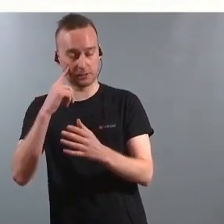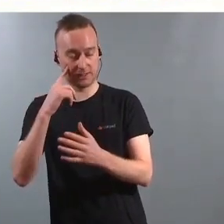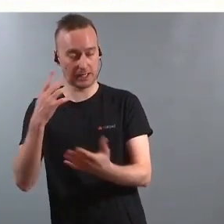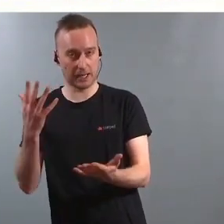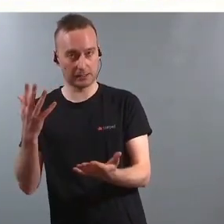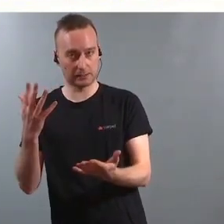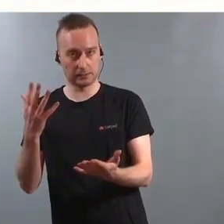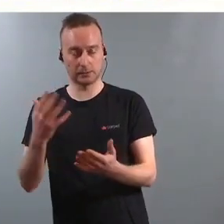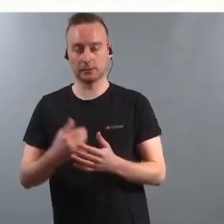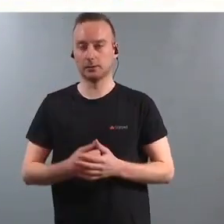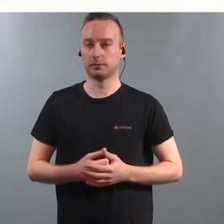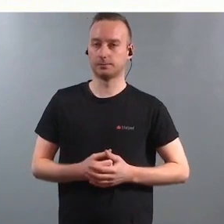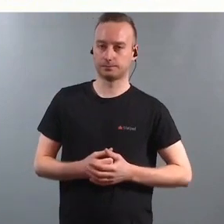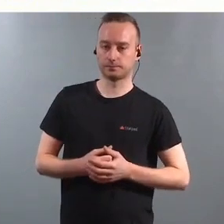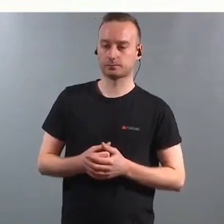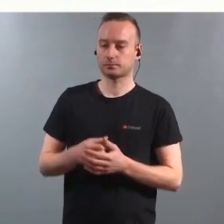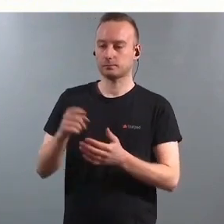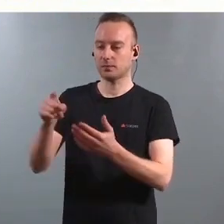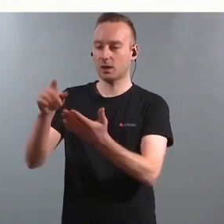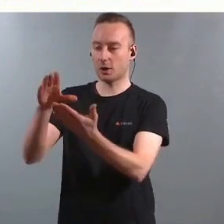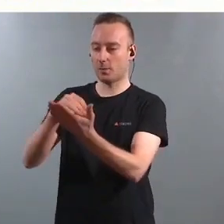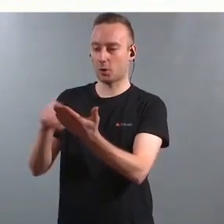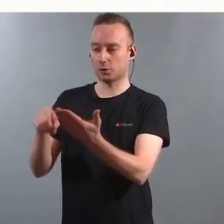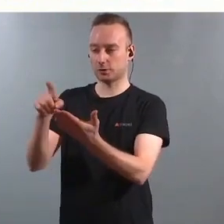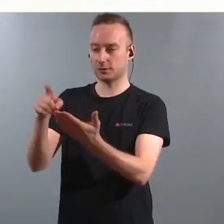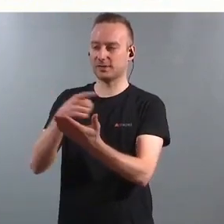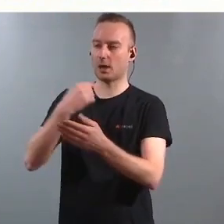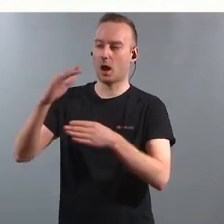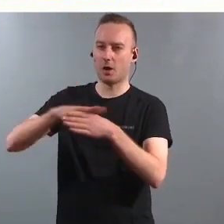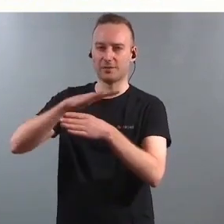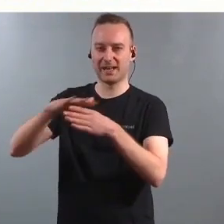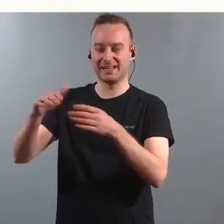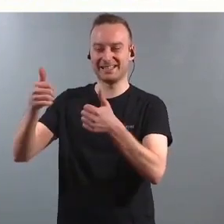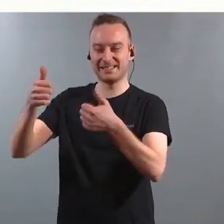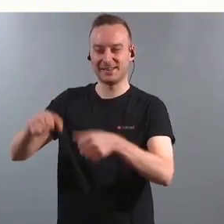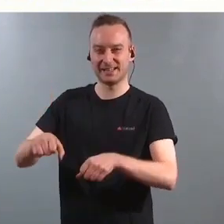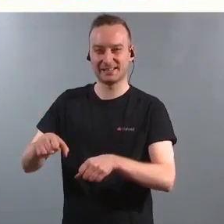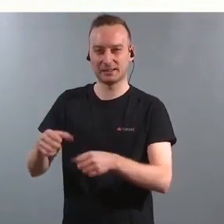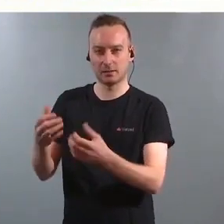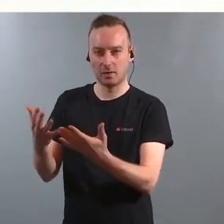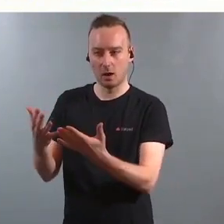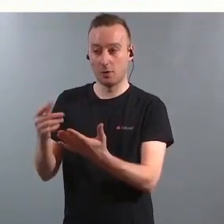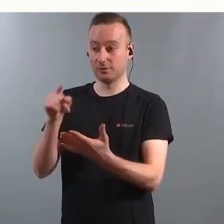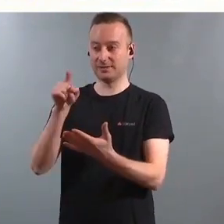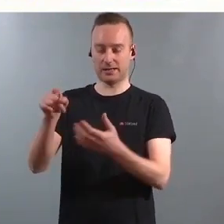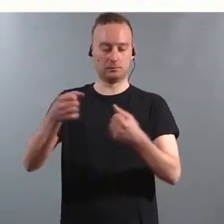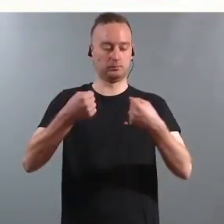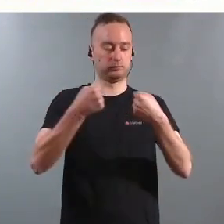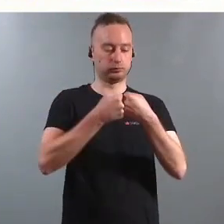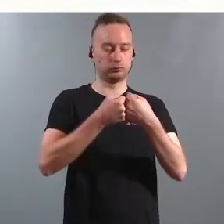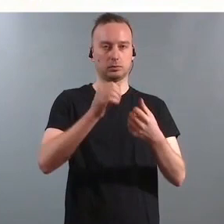Den svikten som vi har avdeket i denne rapporten, det er for de som lurer, ikke i Tromme barnkonvensjon.